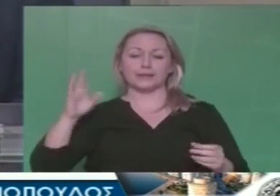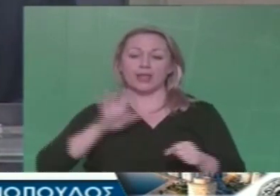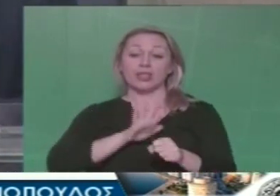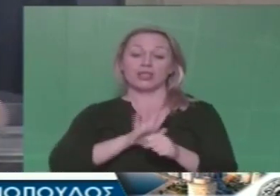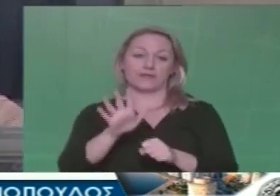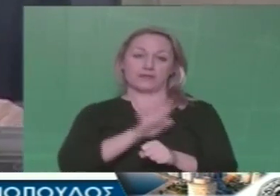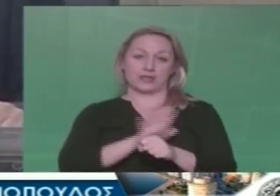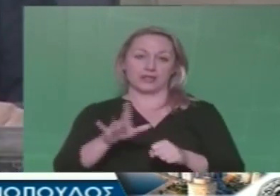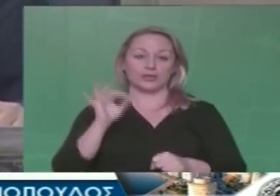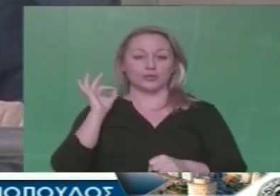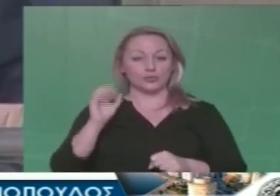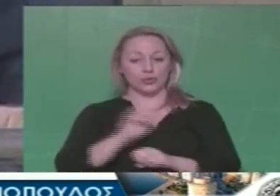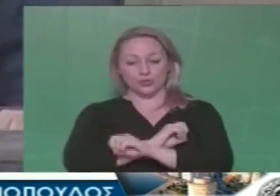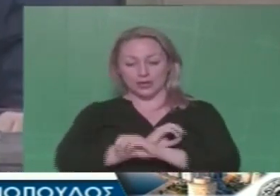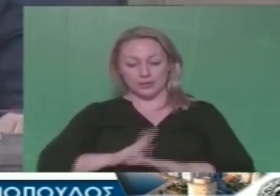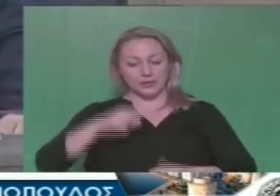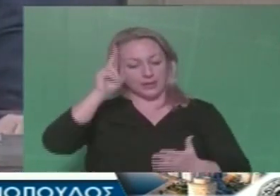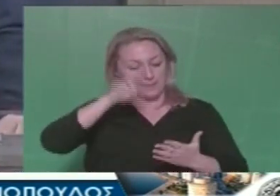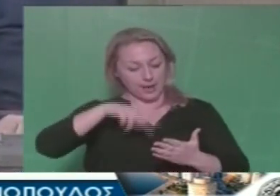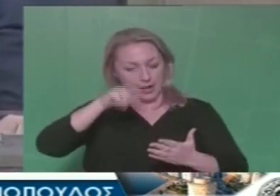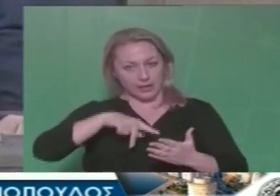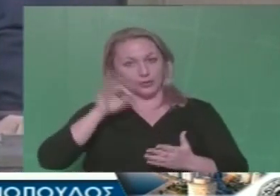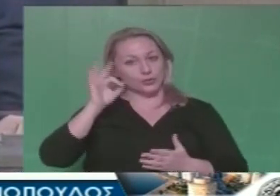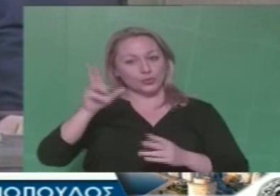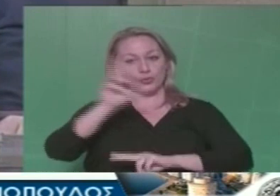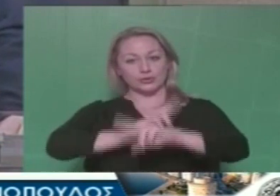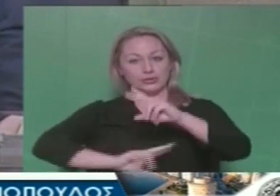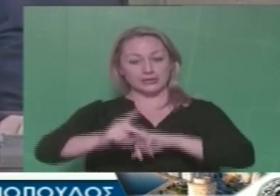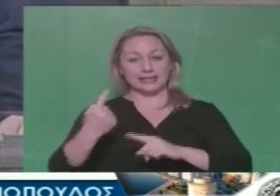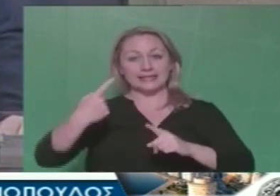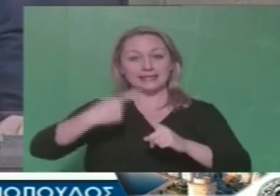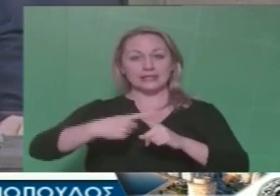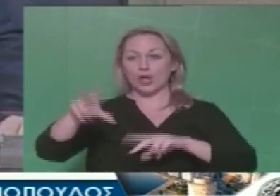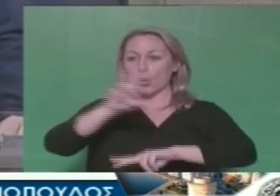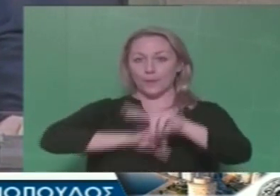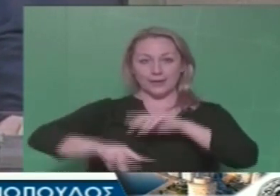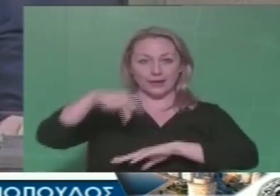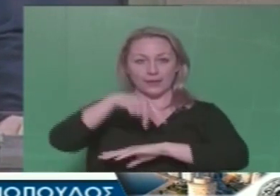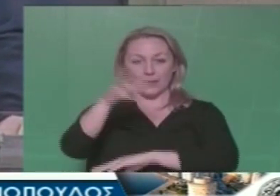καλή ενημέρωση, μελέτη και συζήτηση, όπως και ο χρόνος των ομιλίων, κύριε Πρόεδρε.